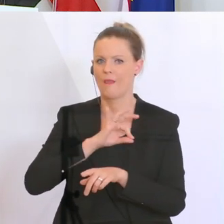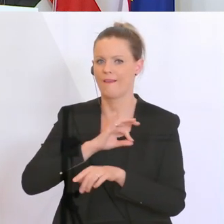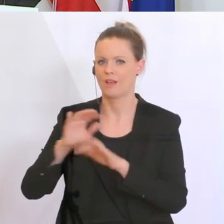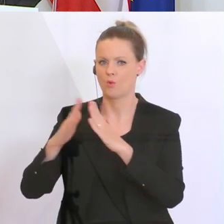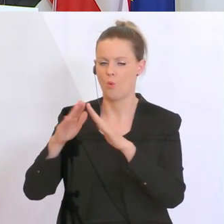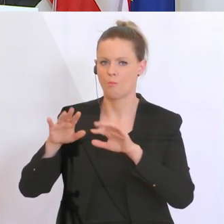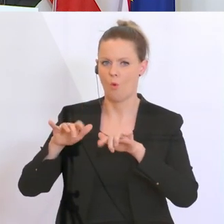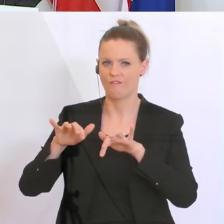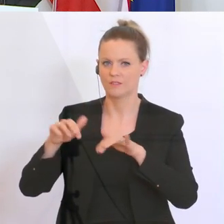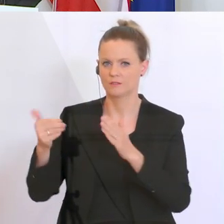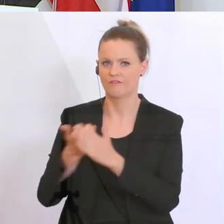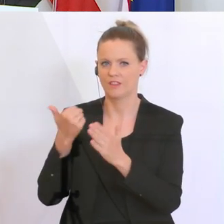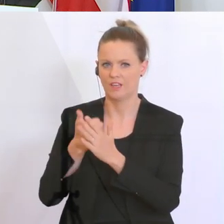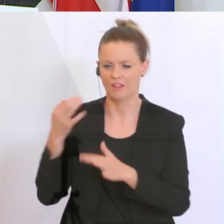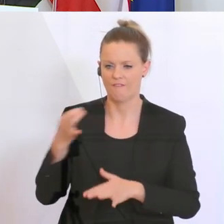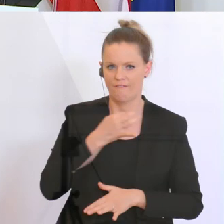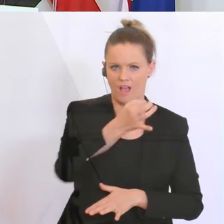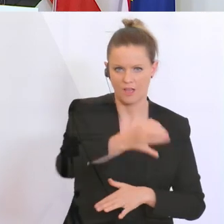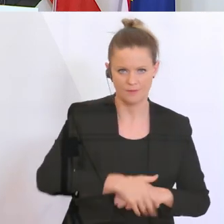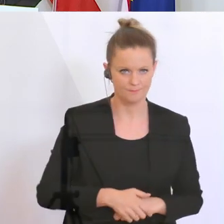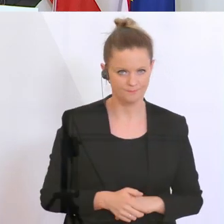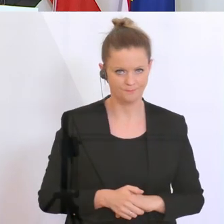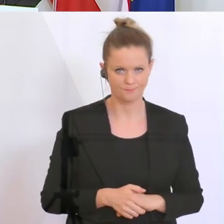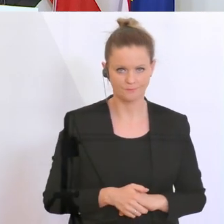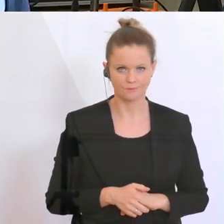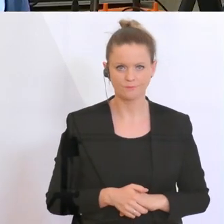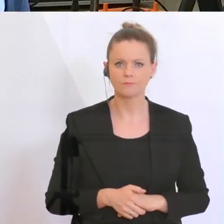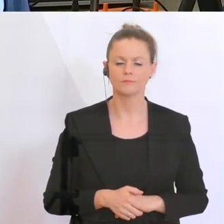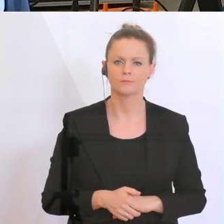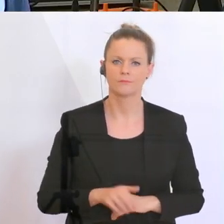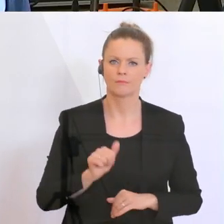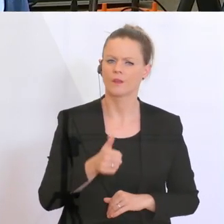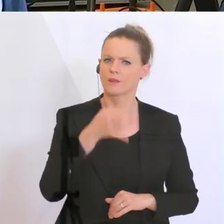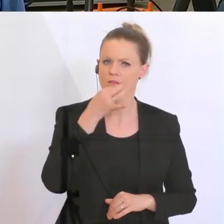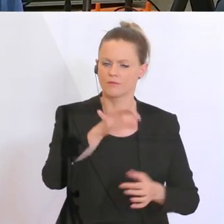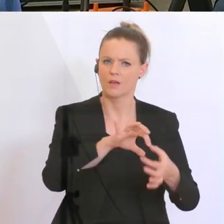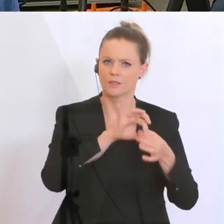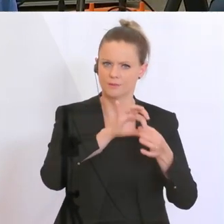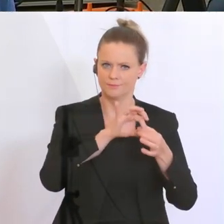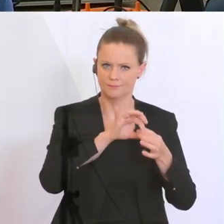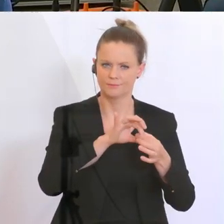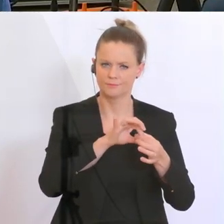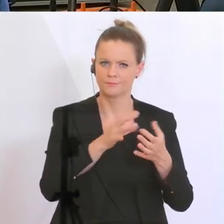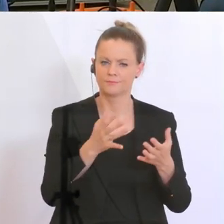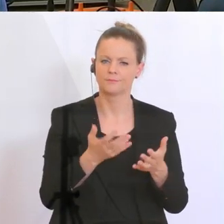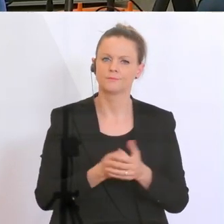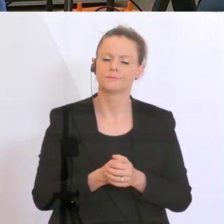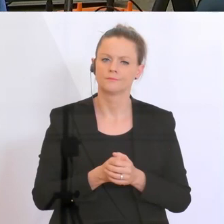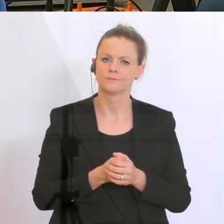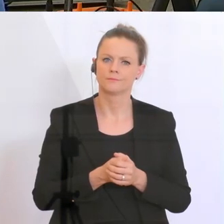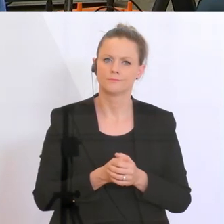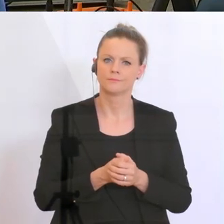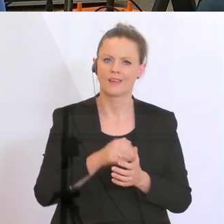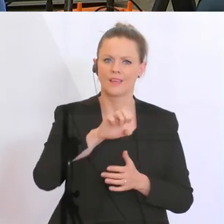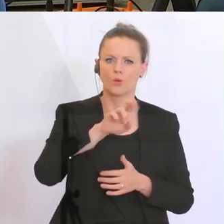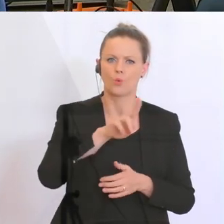Homeoffice dankenswerterweise deren Fragen. Bitte. Die erste Frage betrifft die Aussetzung des EU